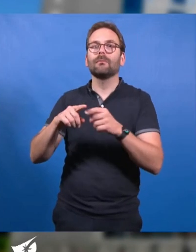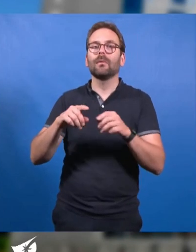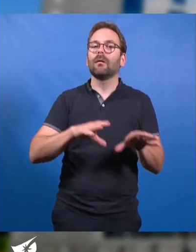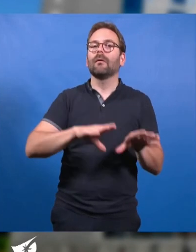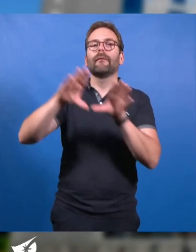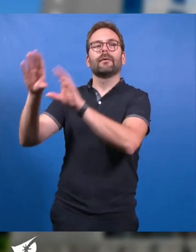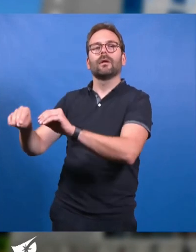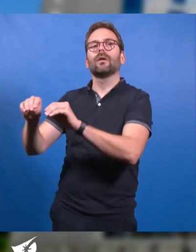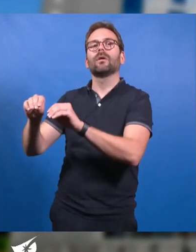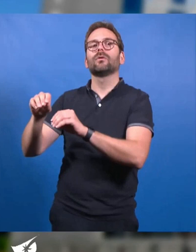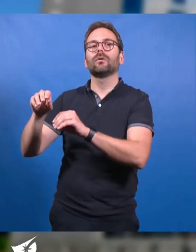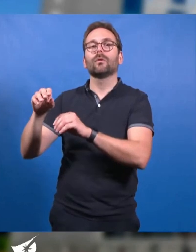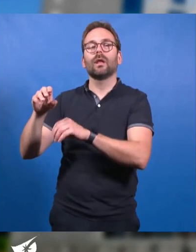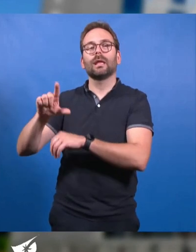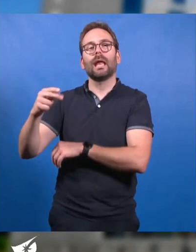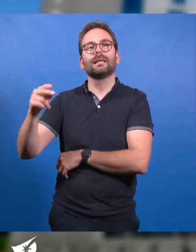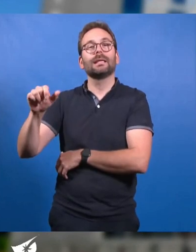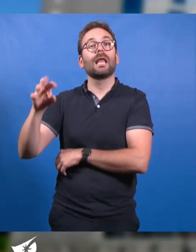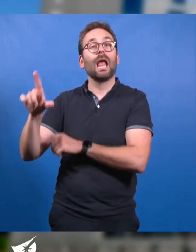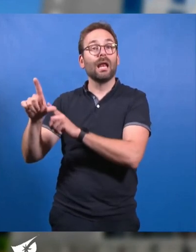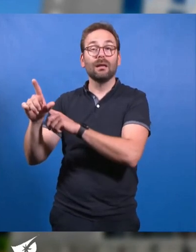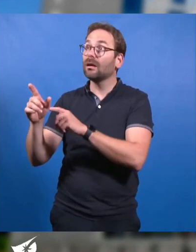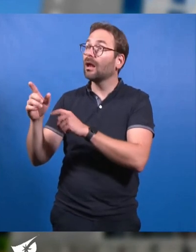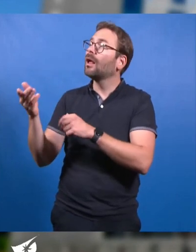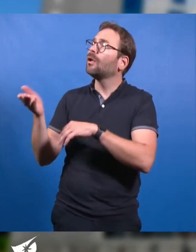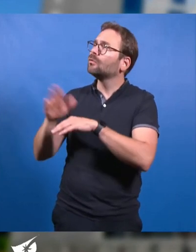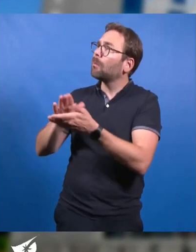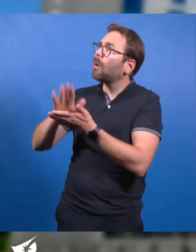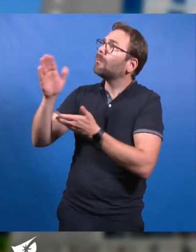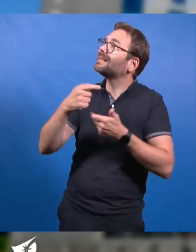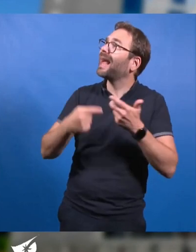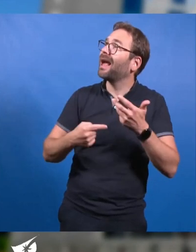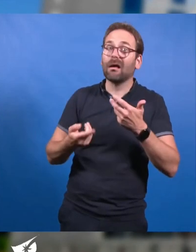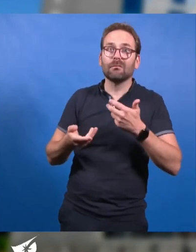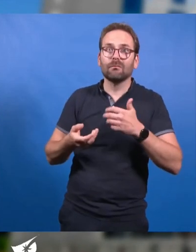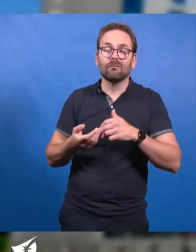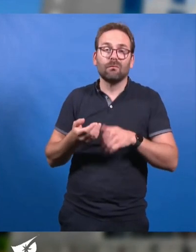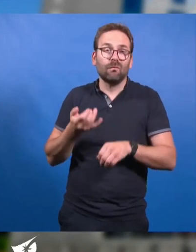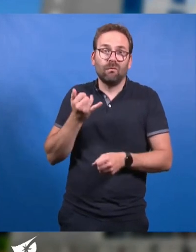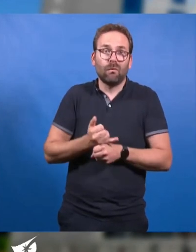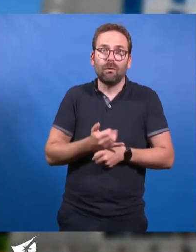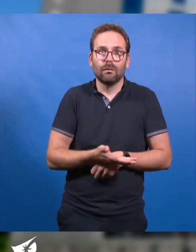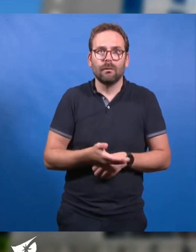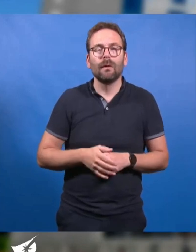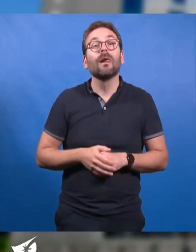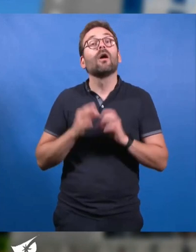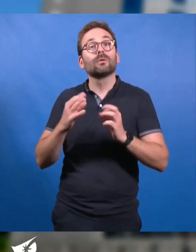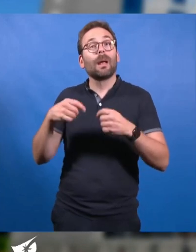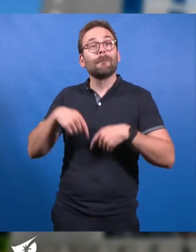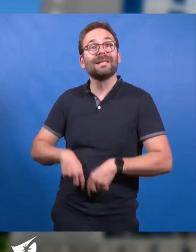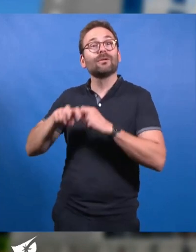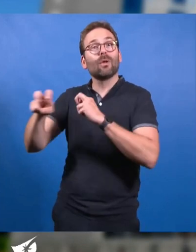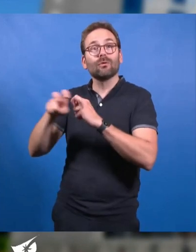Notre-Dame-de-Lande étaient, comme prévu, une du prix. C'est en tout cas le message envoyé samedi dernier par le ministre des Transports